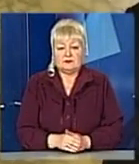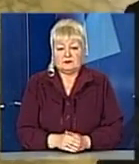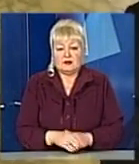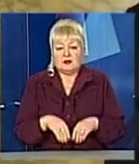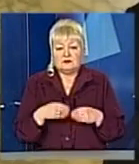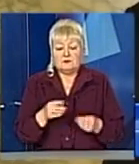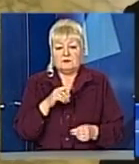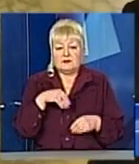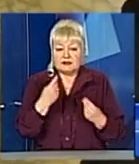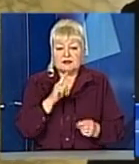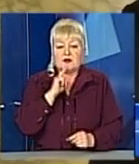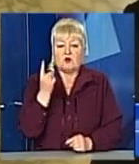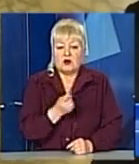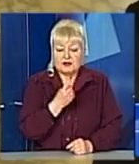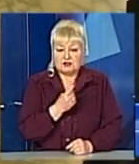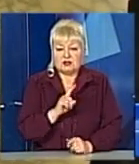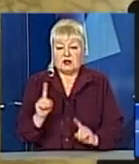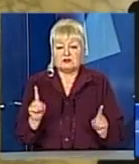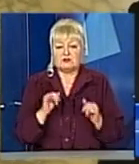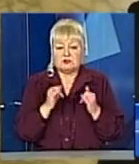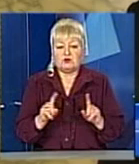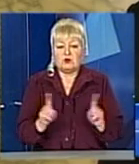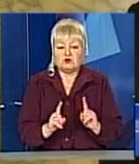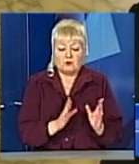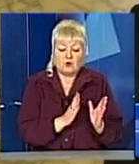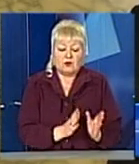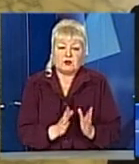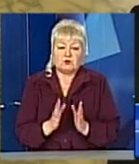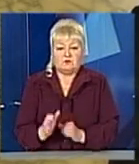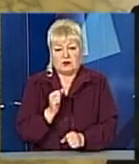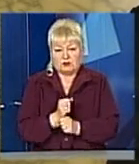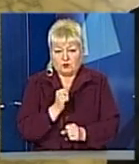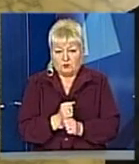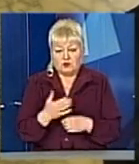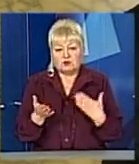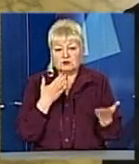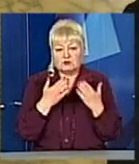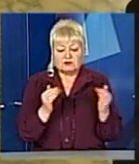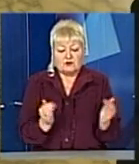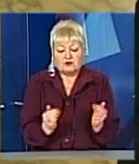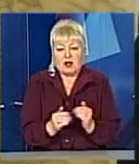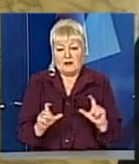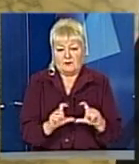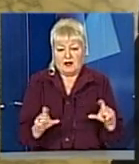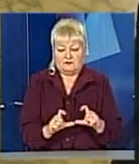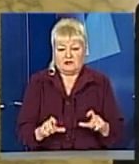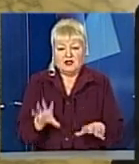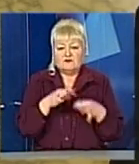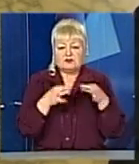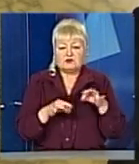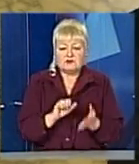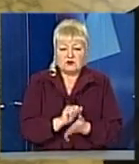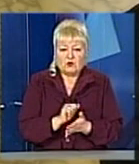рік часу для цього, щоб ухорядкувати роботу стосовно мафів. Ці дозвольні документи,